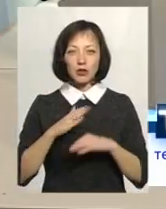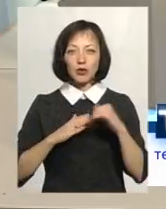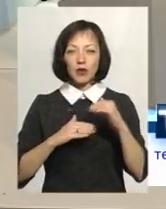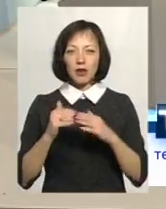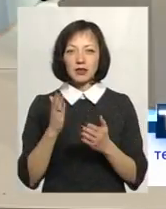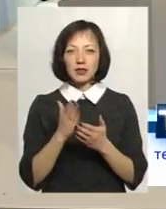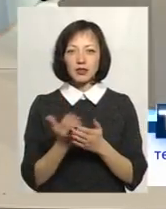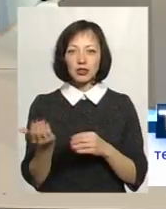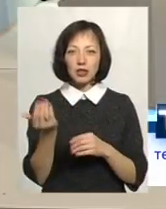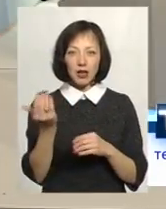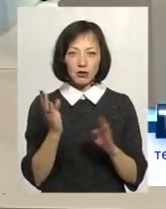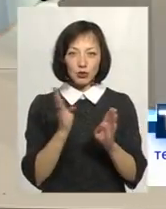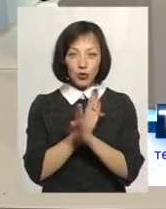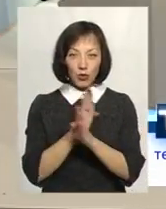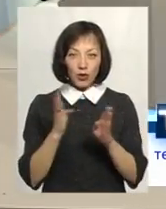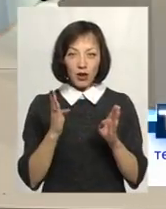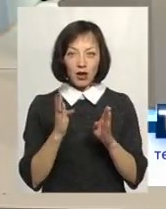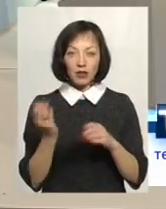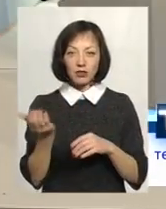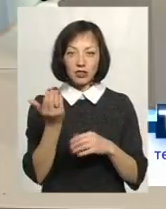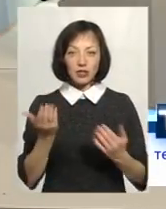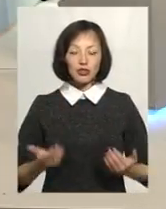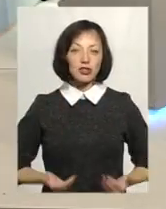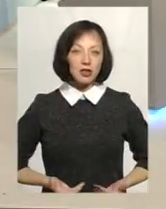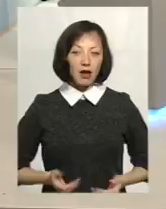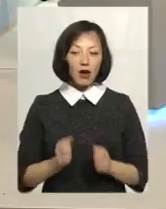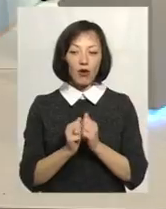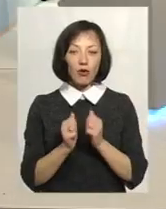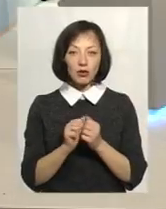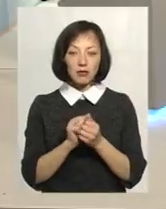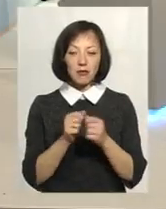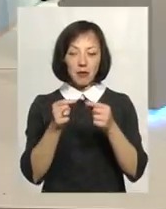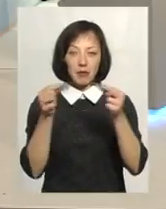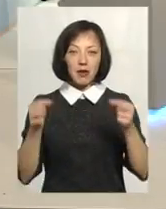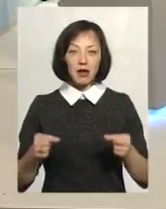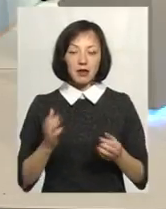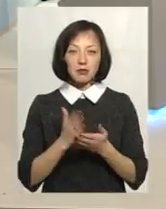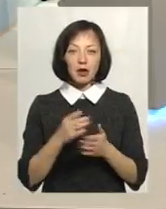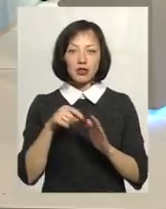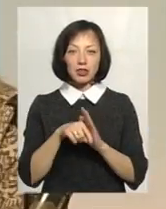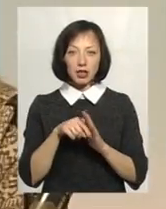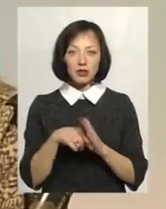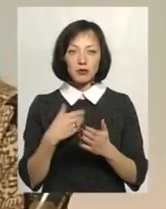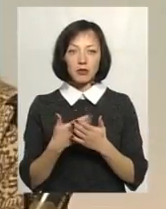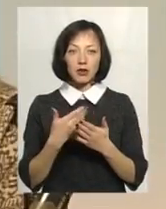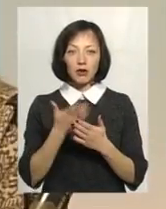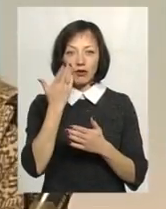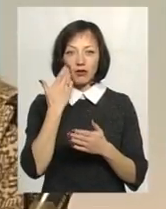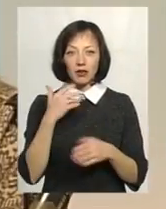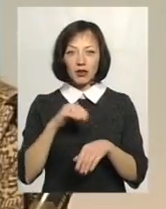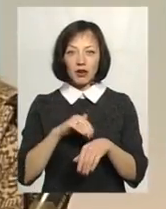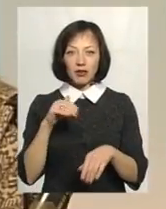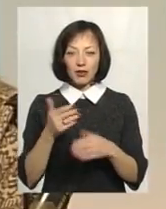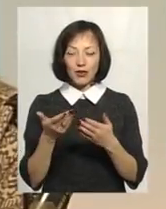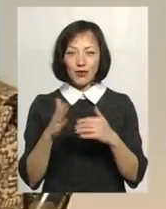знаходиться чиясь доля, чиєсь життя, де кожен папірець має якесь значення. наприклад, коли ми торкалися